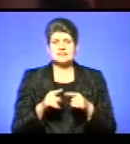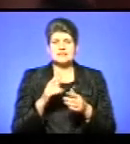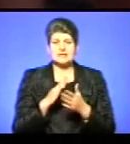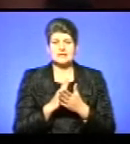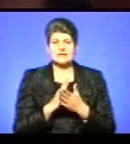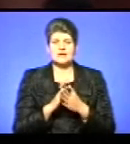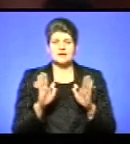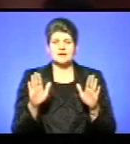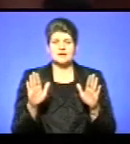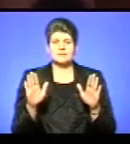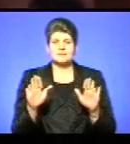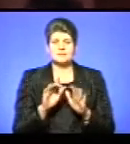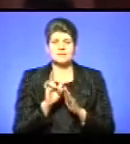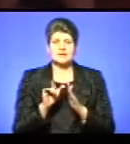світ.